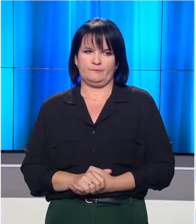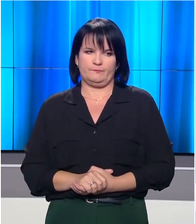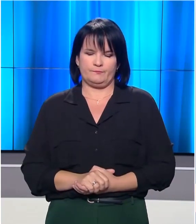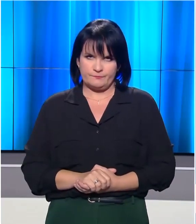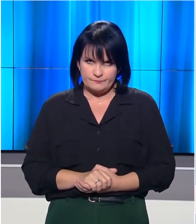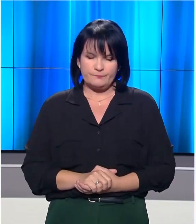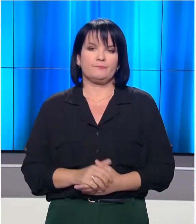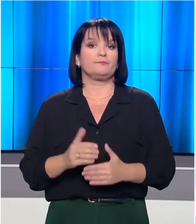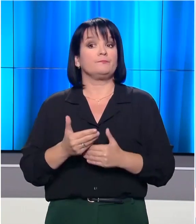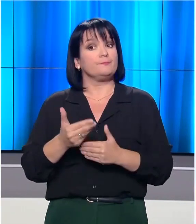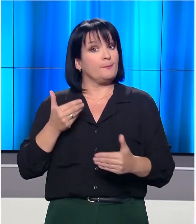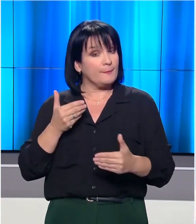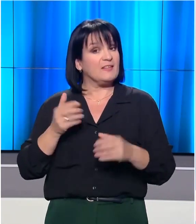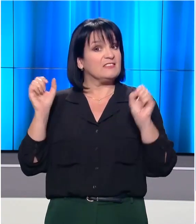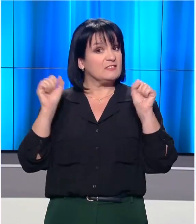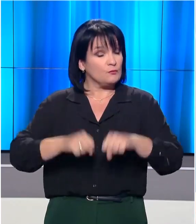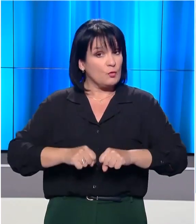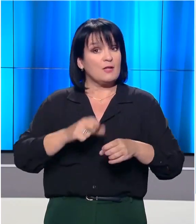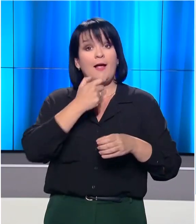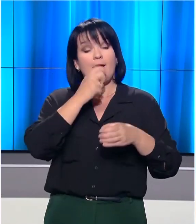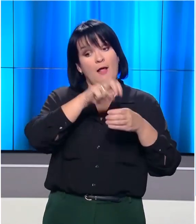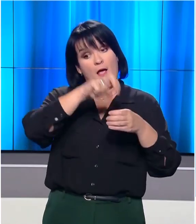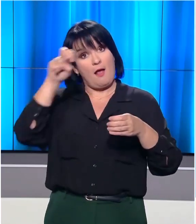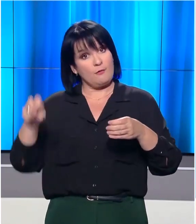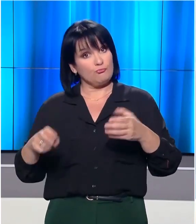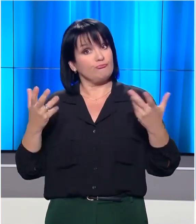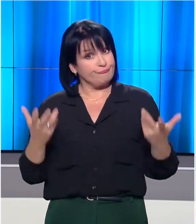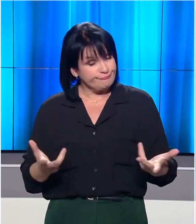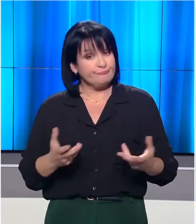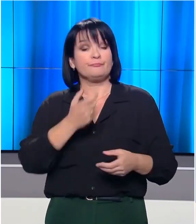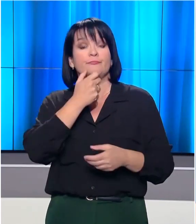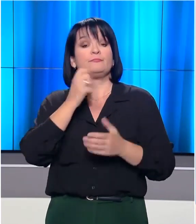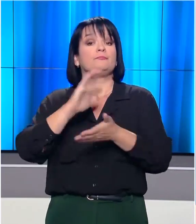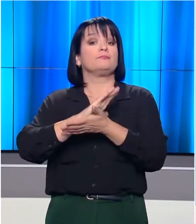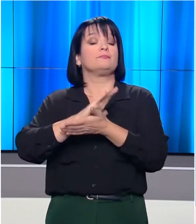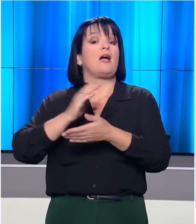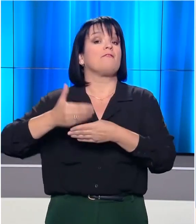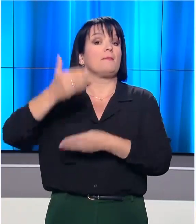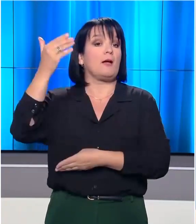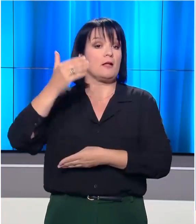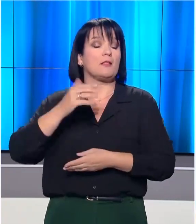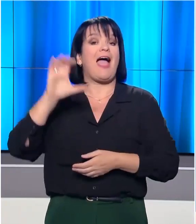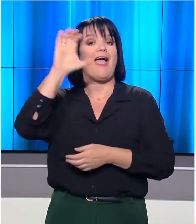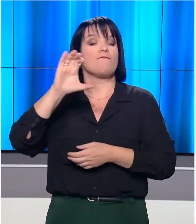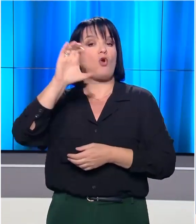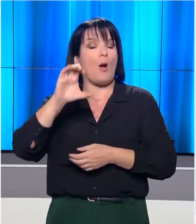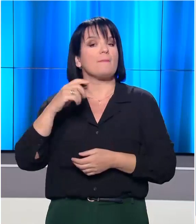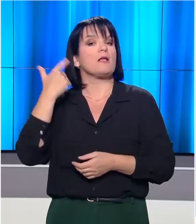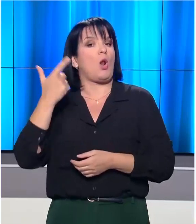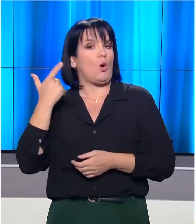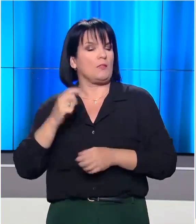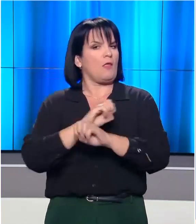Ένα βήμα πριν από τη συμφωνία για τον Brexit φαίνεται πως είναι σύμφωνα με τον Βρετανικό τύπο Ευρωπαϊκή Ένωση και Λονδίνο.